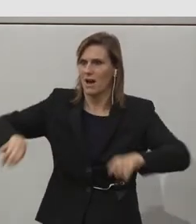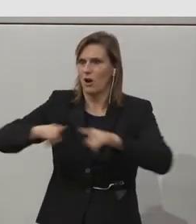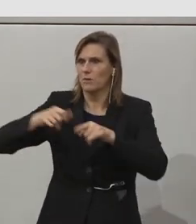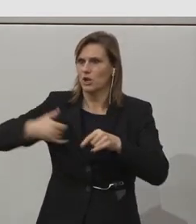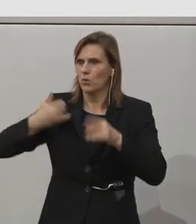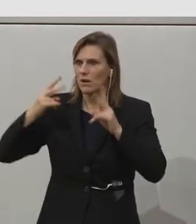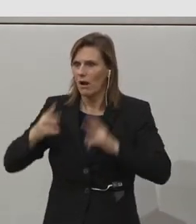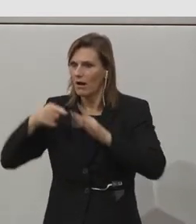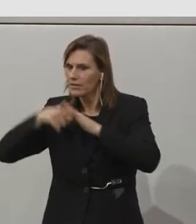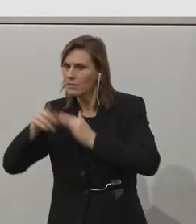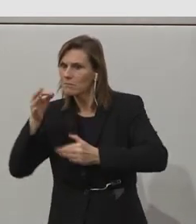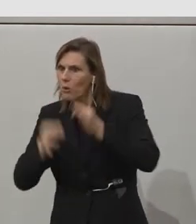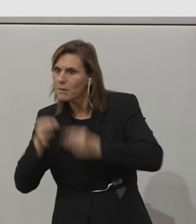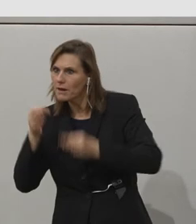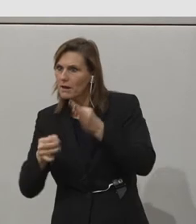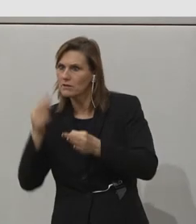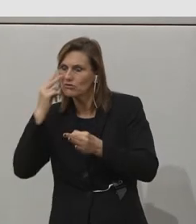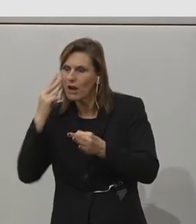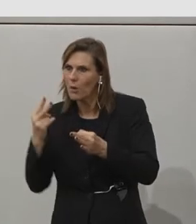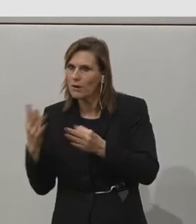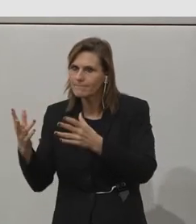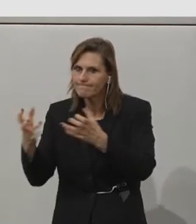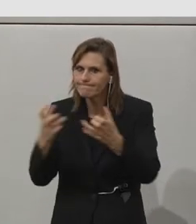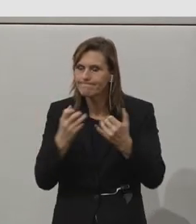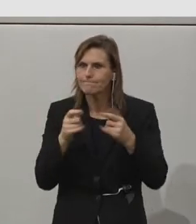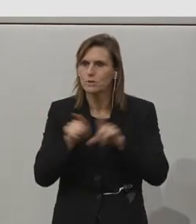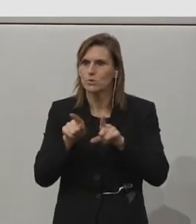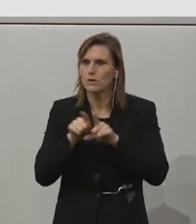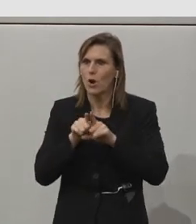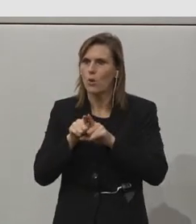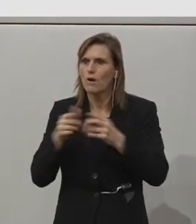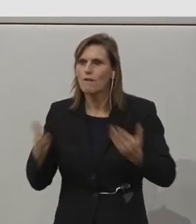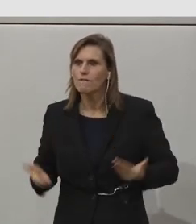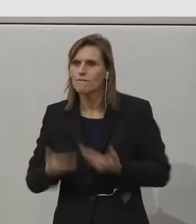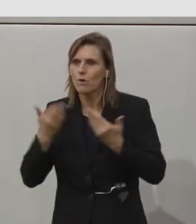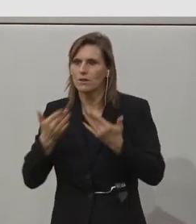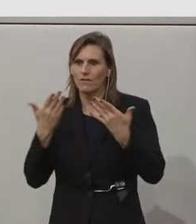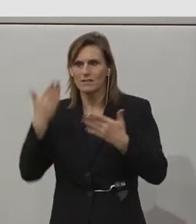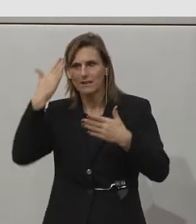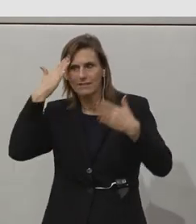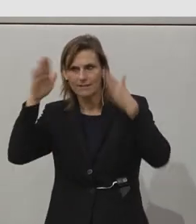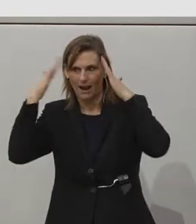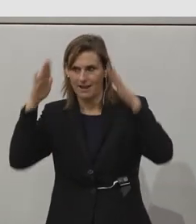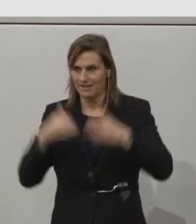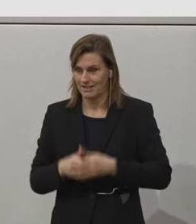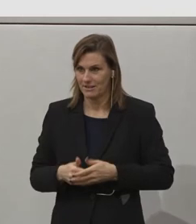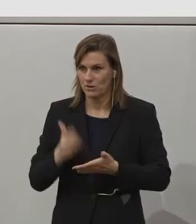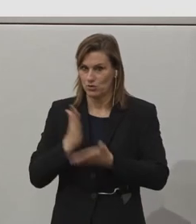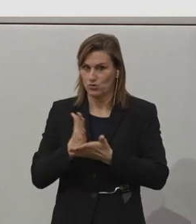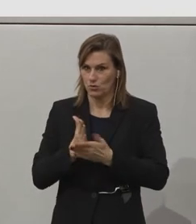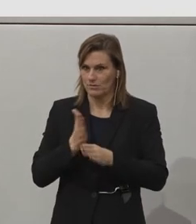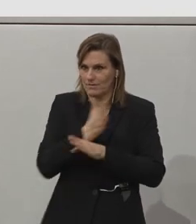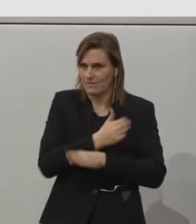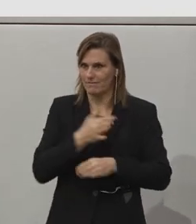ausprobieren können und befördern Talente. Wie Michael eingangs schon erwähnt hat,